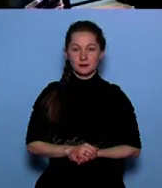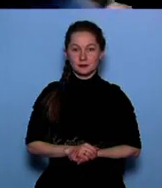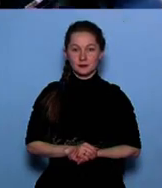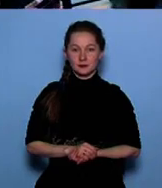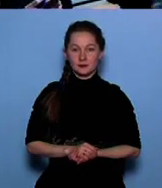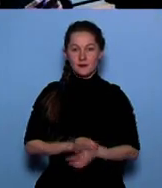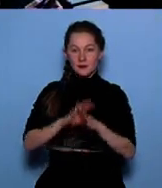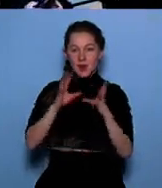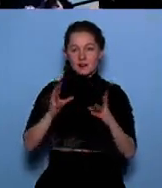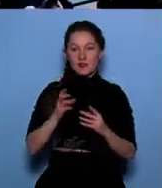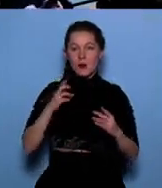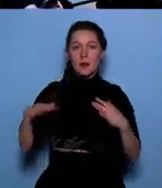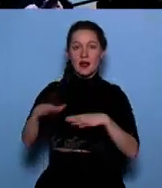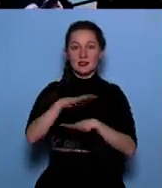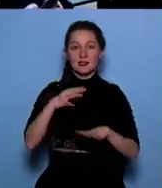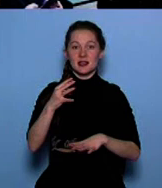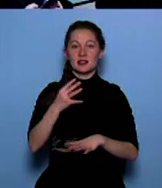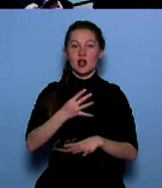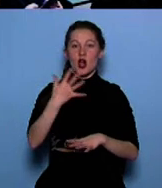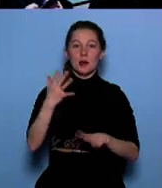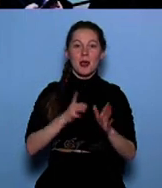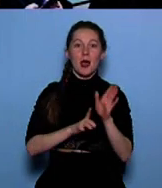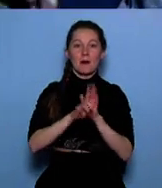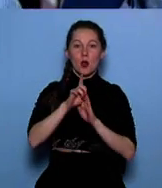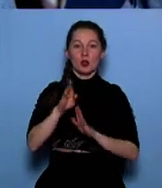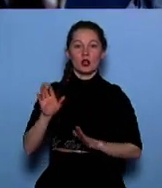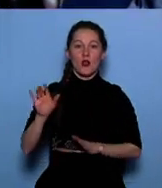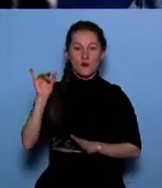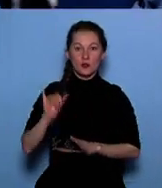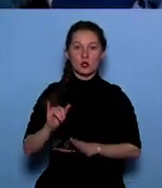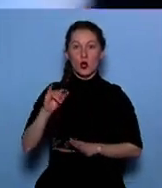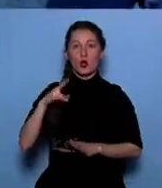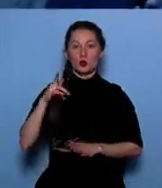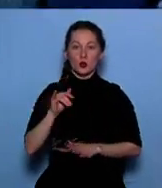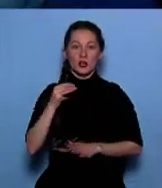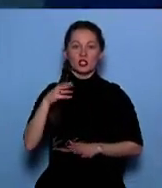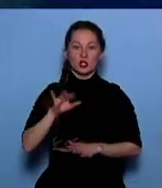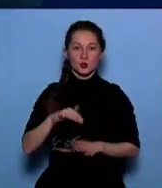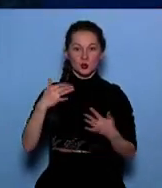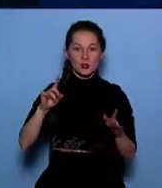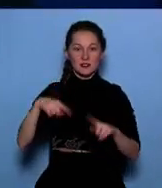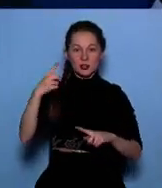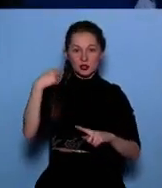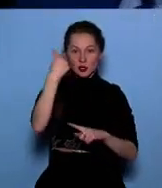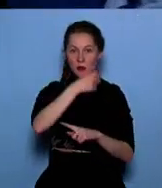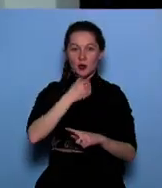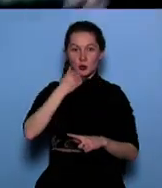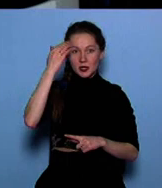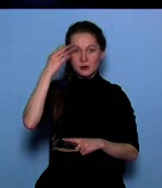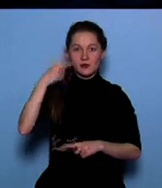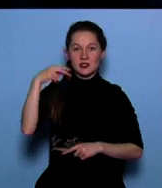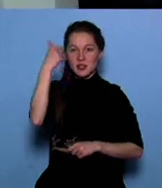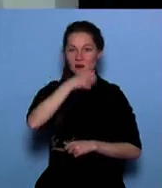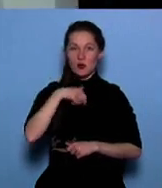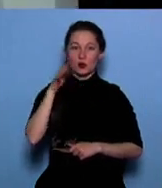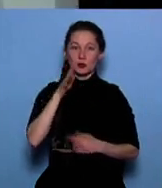Всего по стране выбрано 45 пилотных вузов. В их число вошли УДГУ и ИЖГТУ. Уже в следующую приемную кампанию летом 2020 года